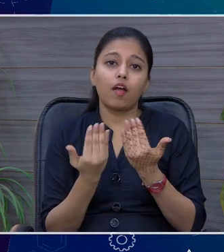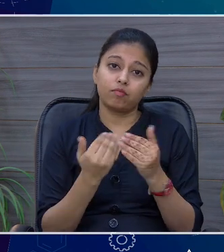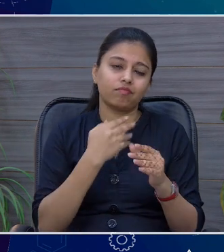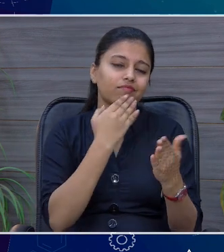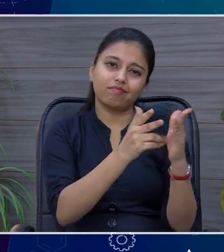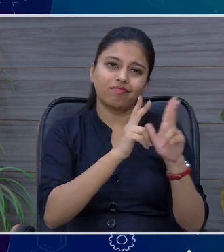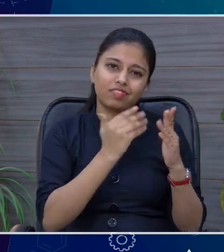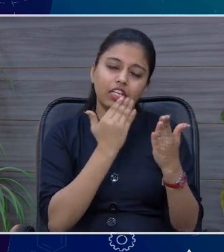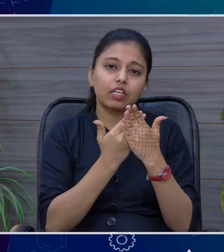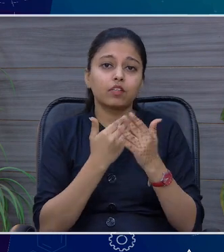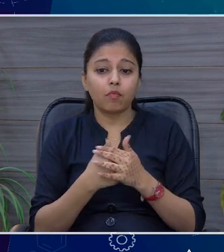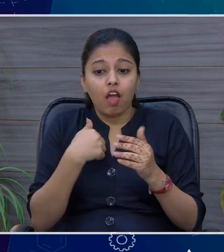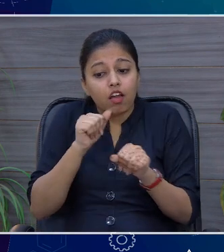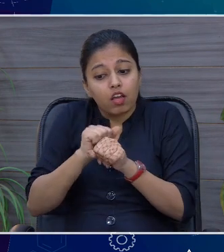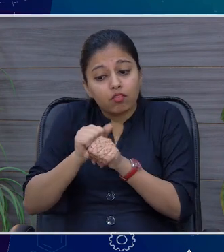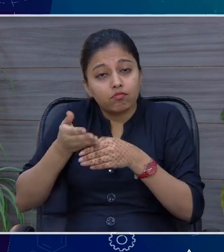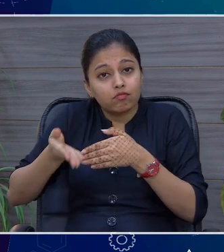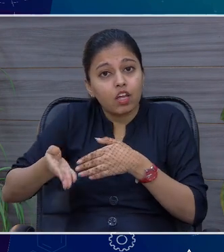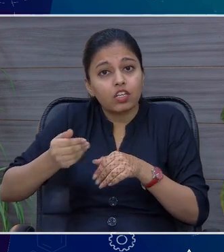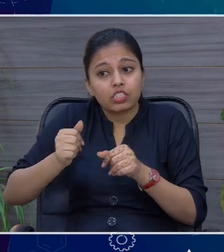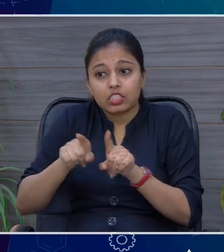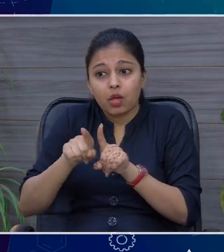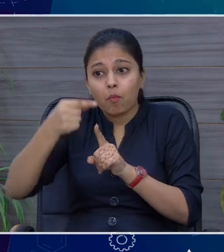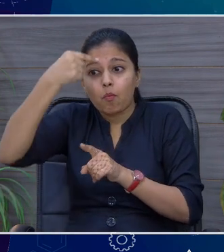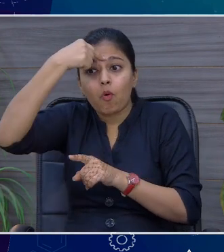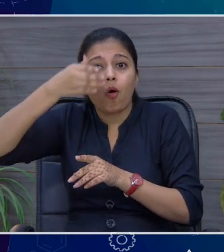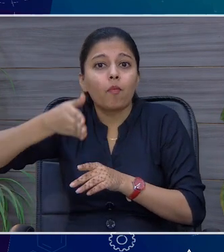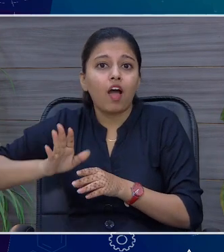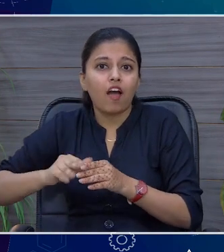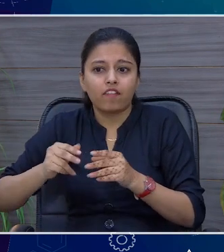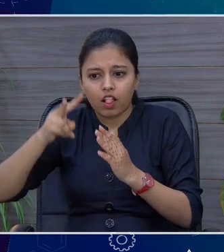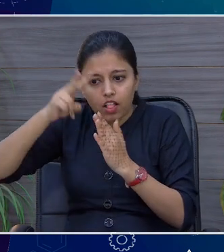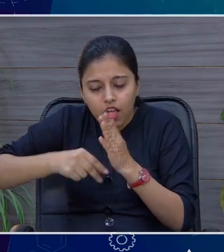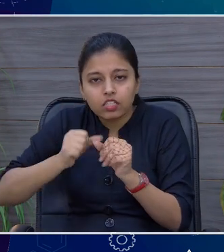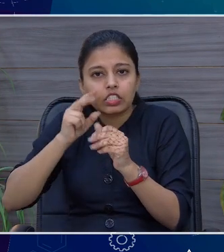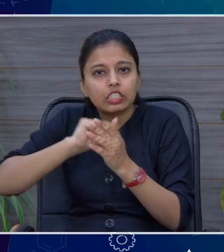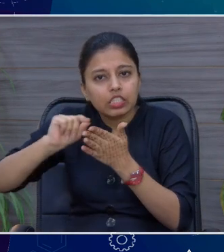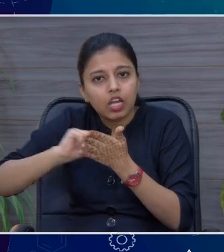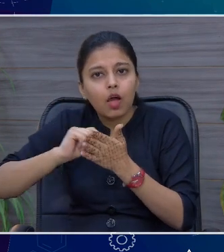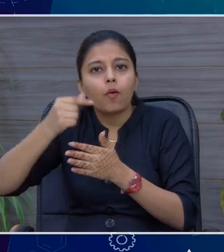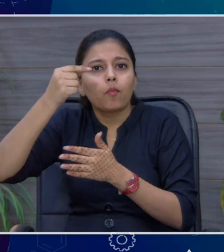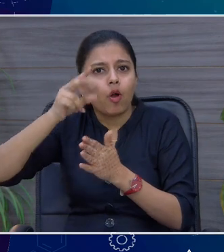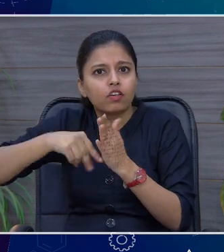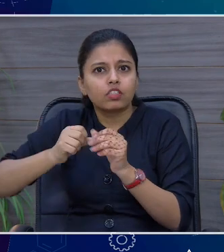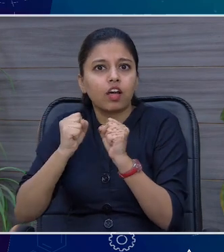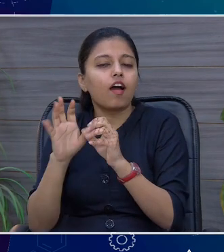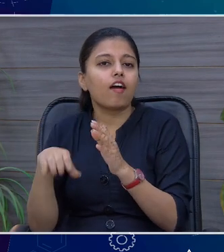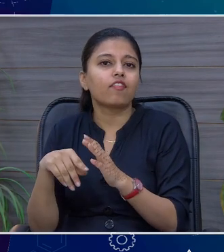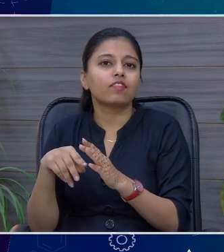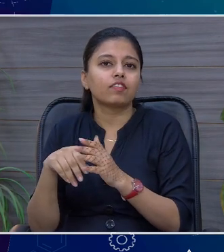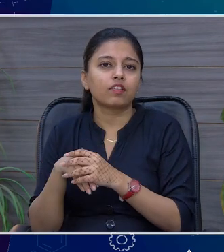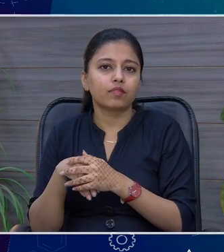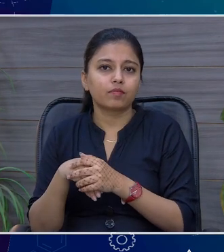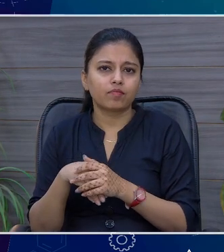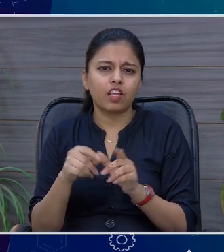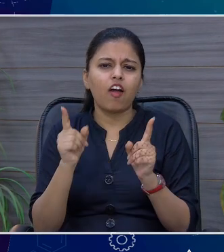कि मैं आज उस फिल्ड में हूँ जो एक्षिली सबसे बड़ा चैलेंज माना चाता है चीजों को पढ़ना लिखना समझना तो यह मेरी